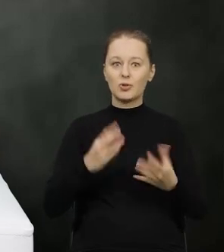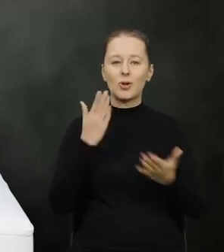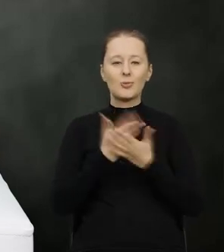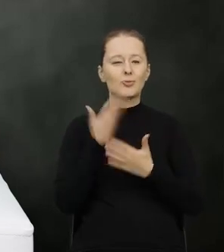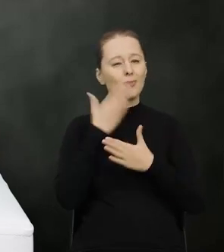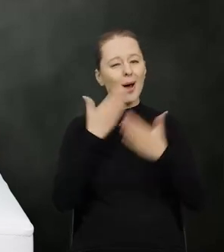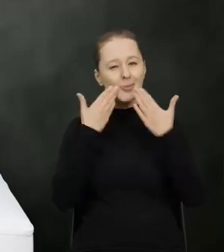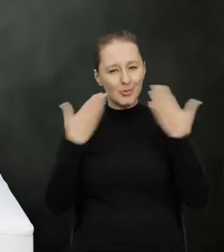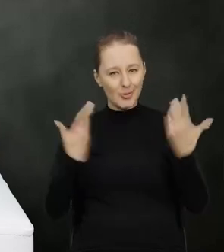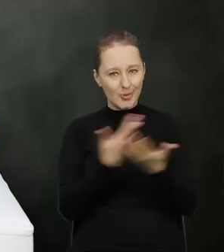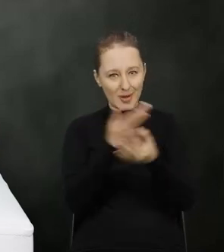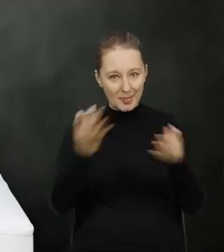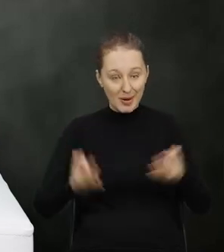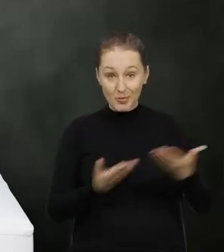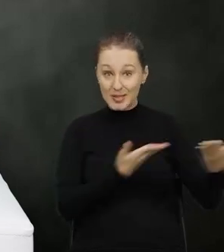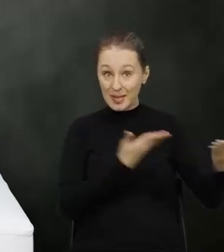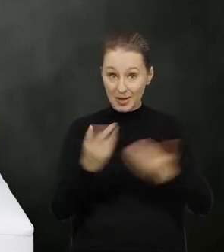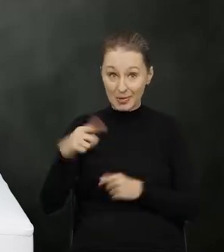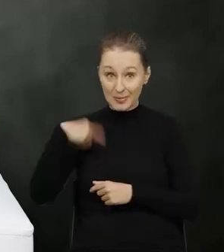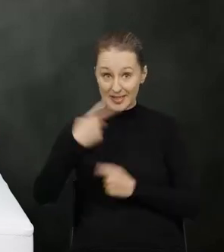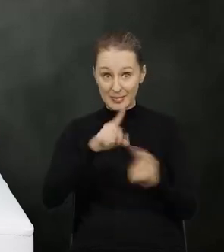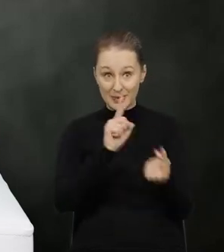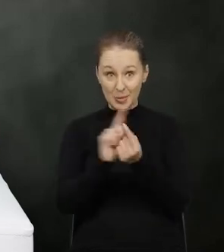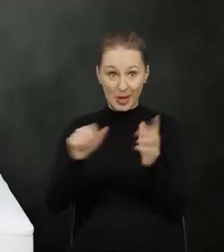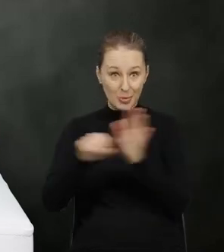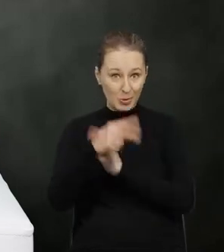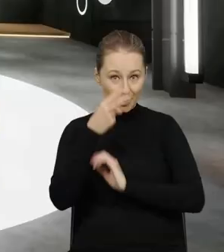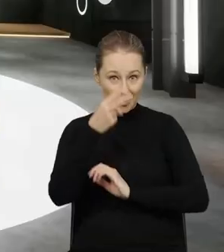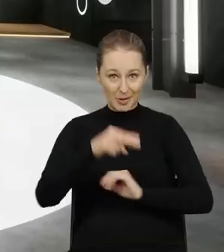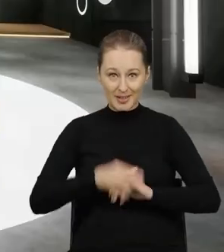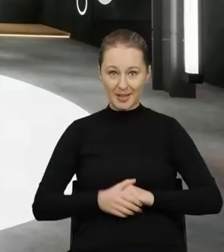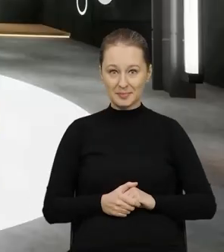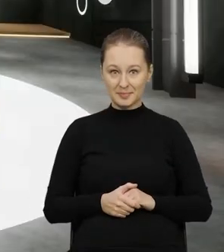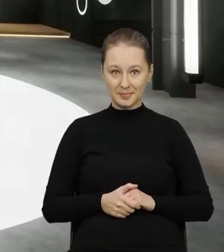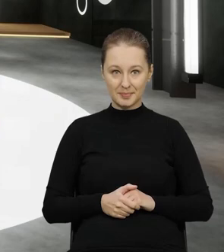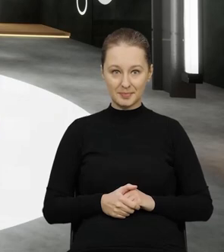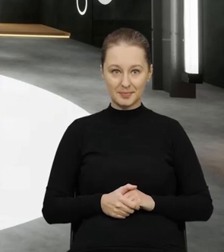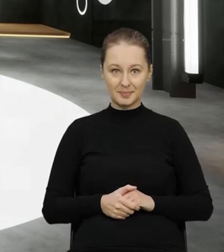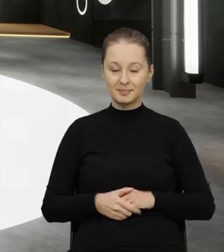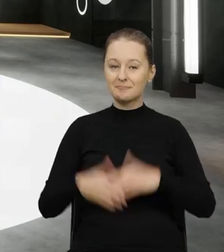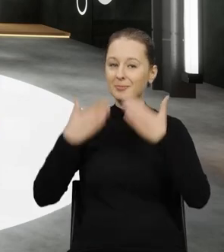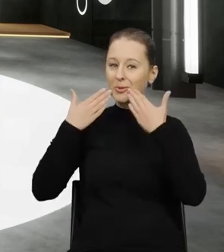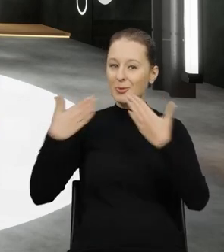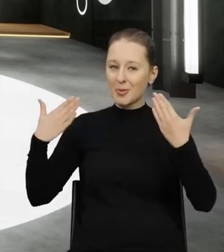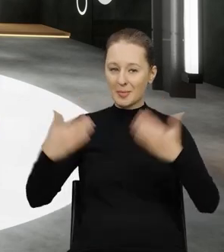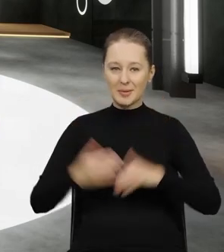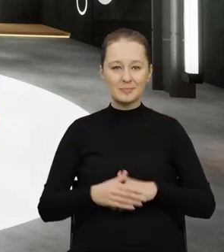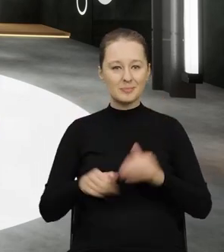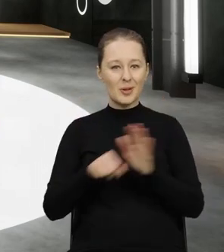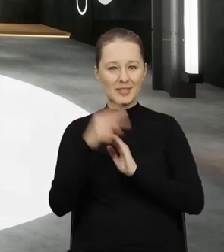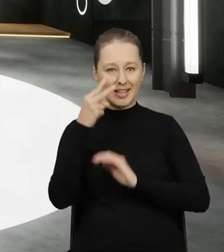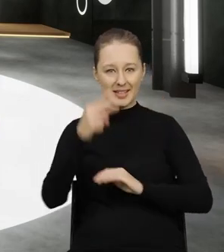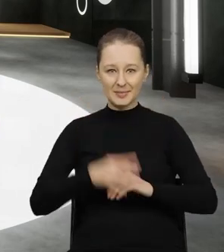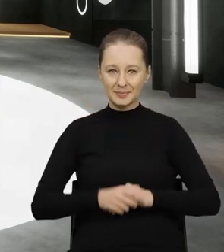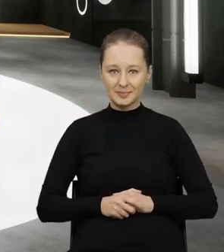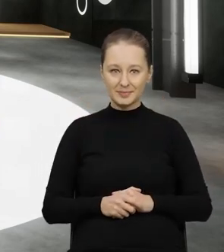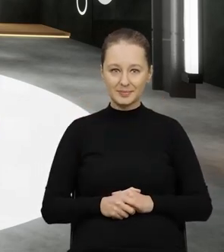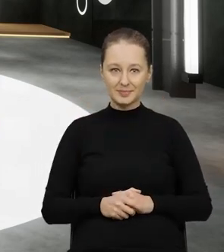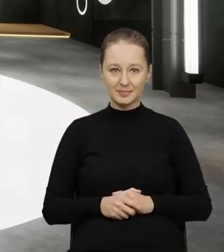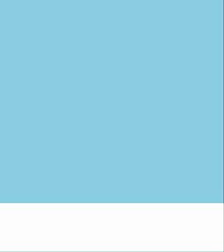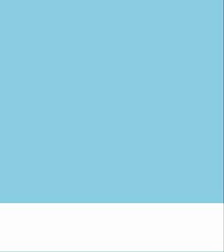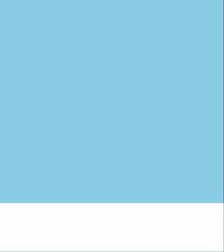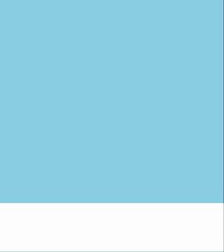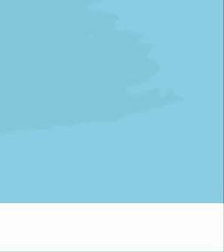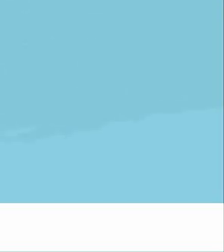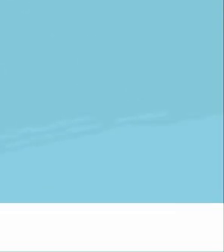takim razie dzisiaj już Państwu bardzo dziękuję i zapraszam na kolejne spotkanie do zobaczenia dziękujemy dziękujemy bardzo do widzenia dziękujemy